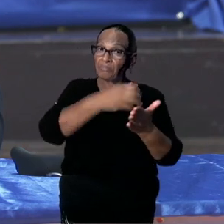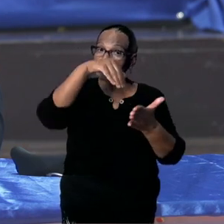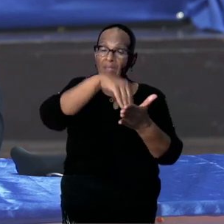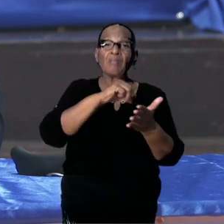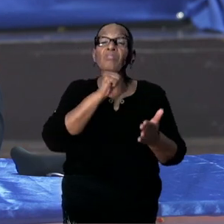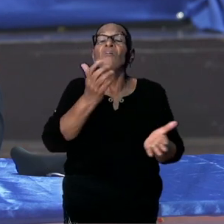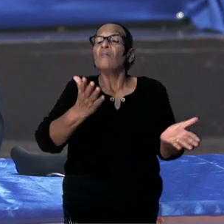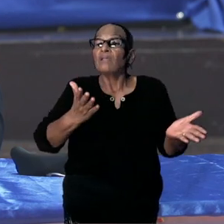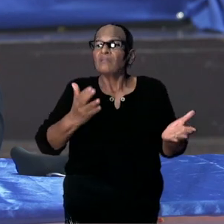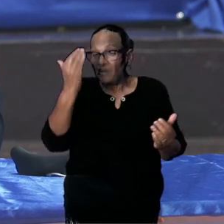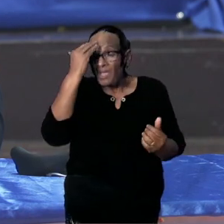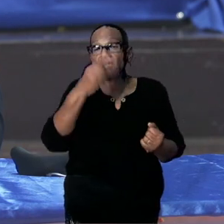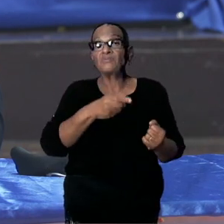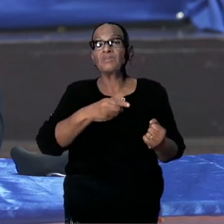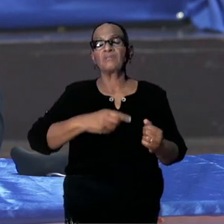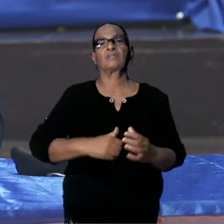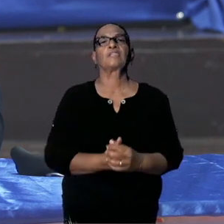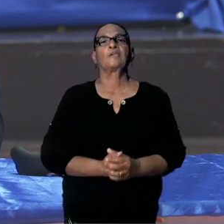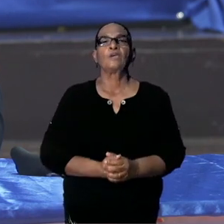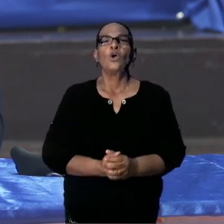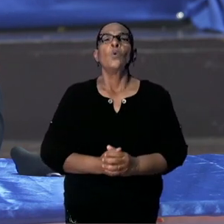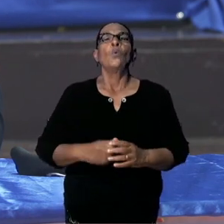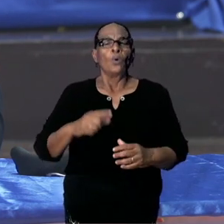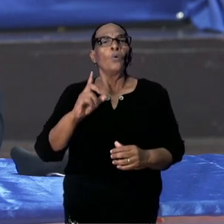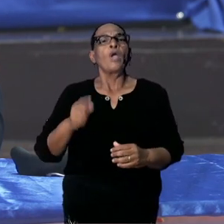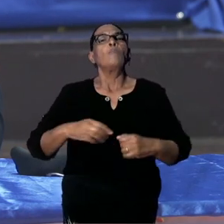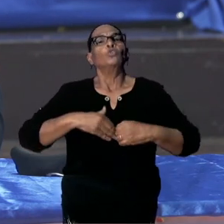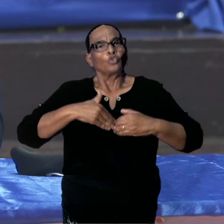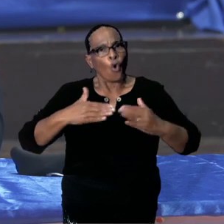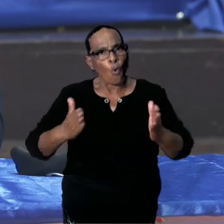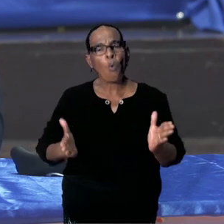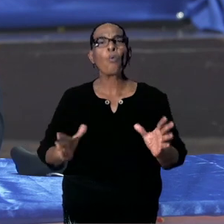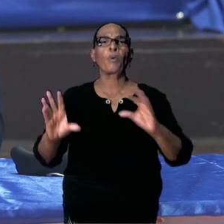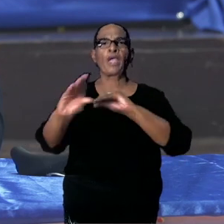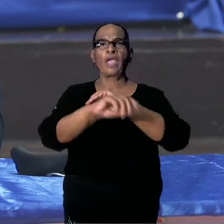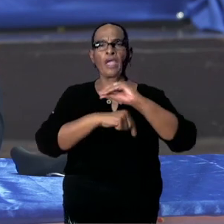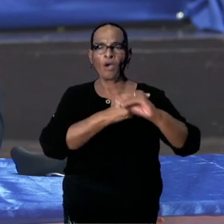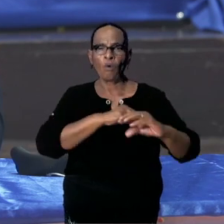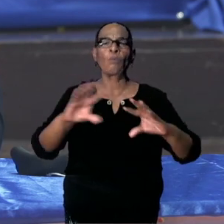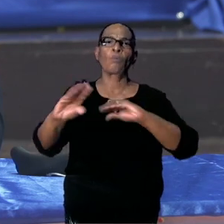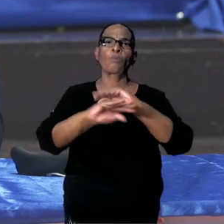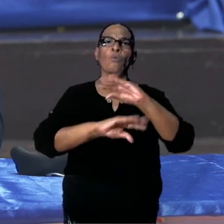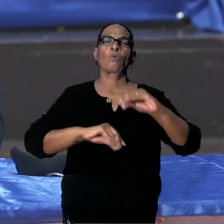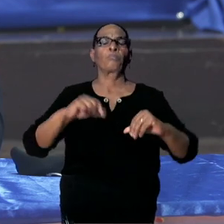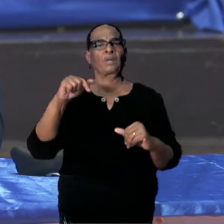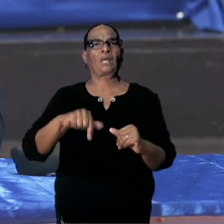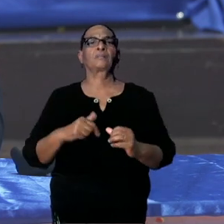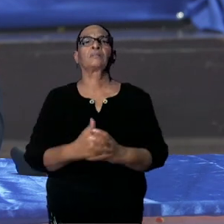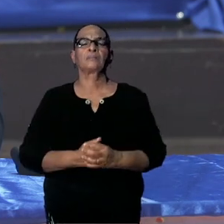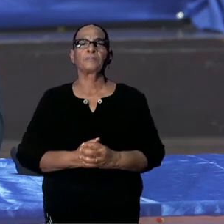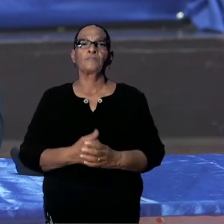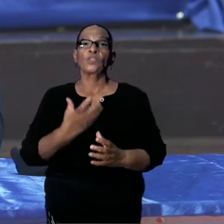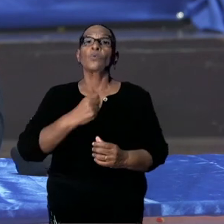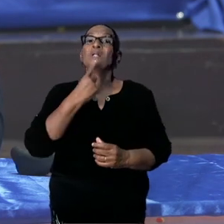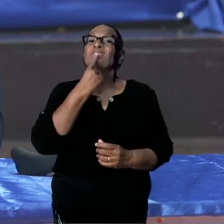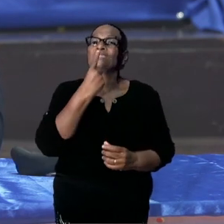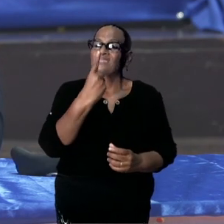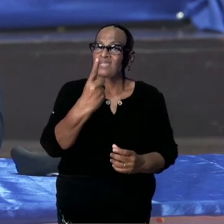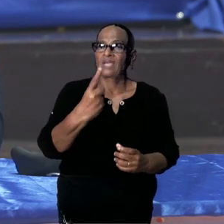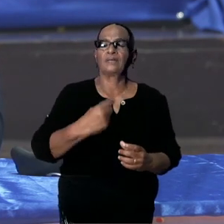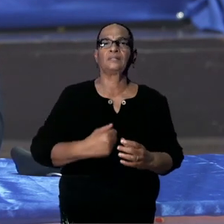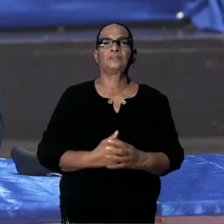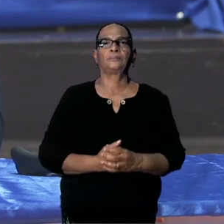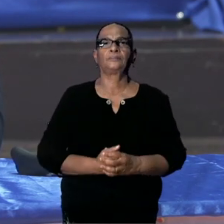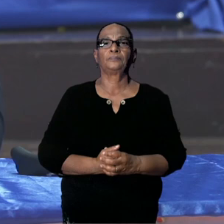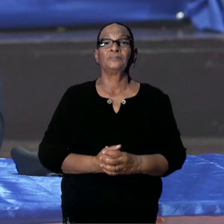We moeten operationele wezen. Vind ik. Zaken benaderen. Ik wil hiermee aangeven.